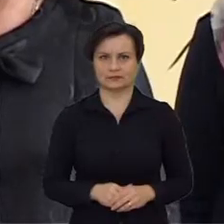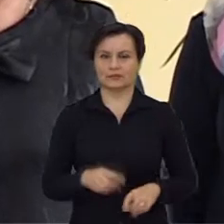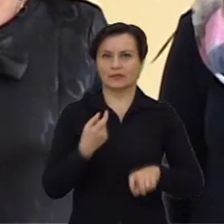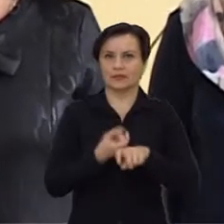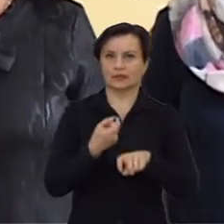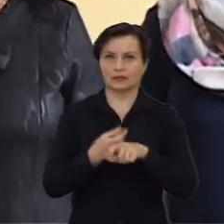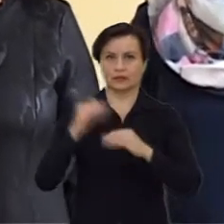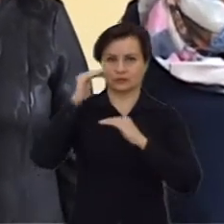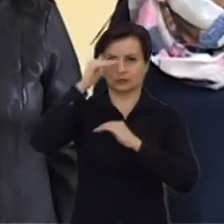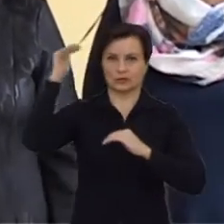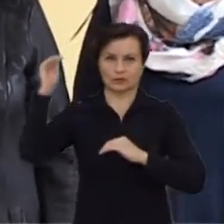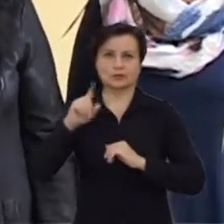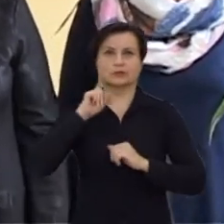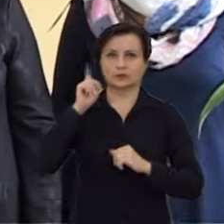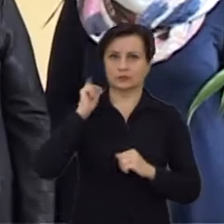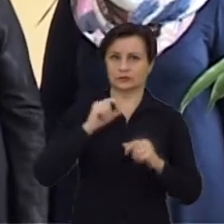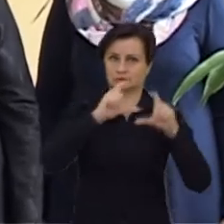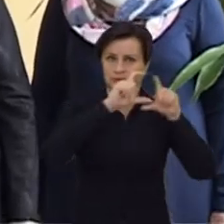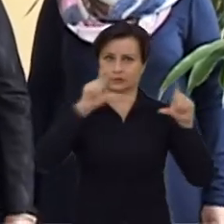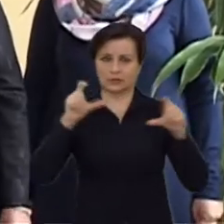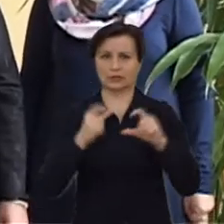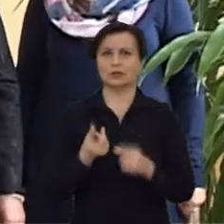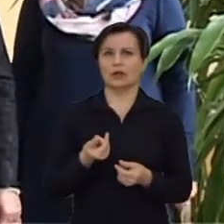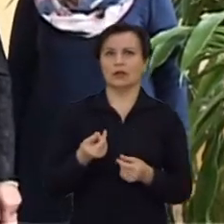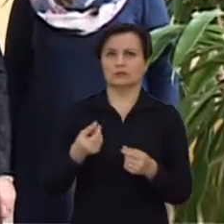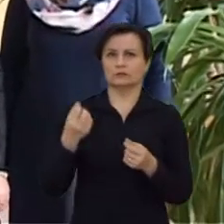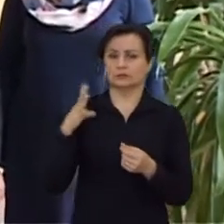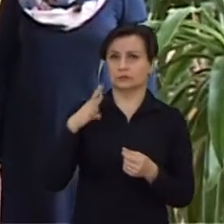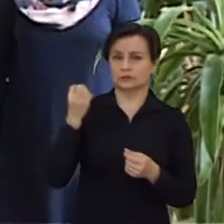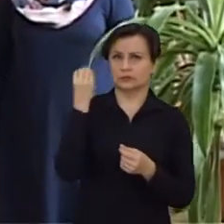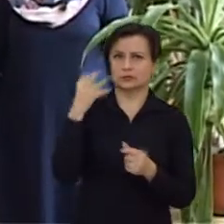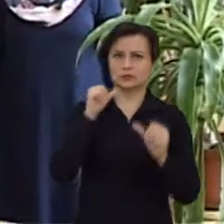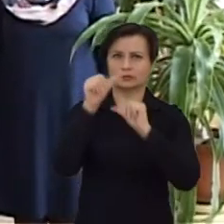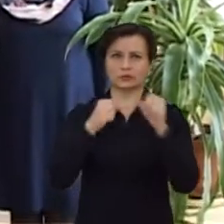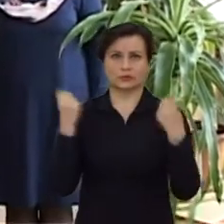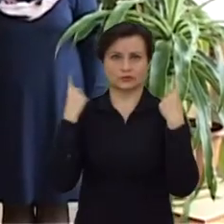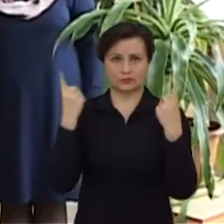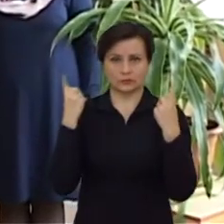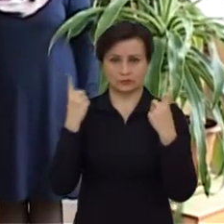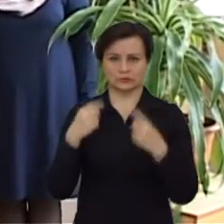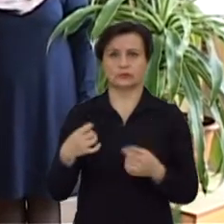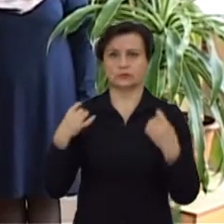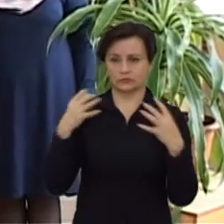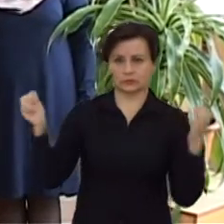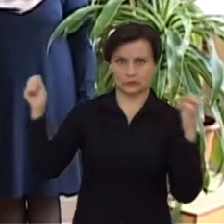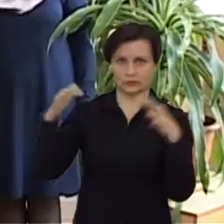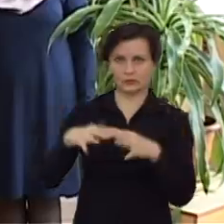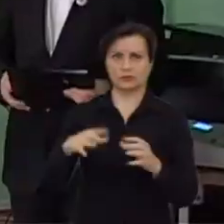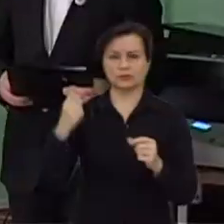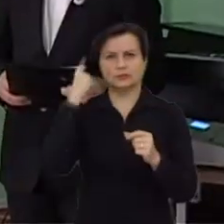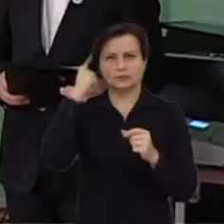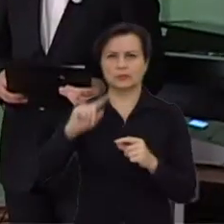Kėdainių suaugus ir jaunimo centras minėjo 15 metų veiklos sukaktį. Renginio metu prisiminti pirmieji